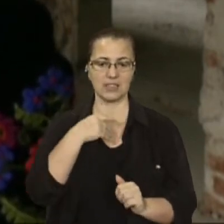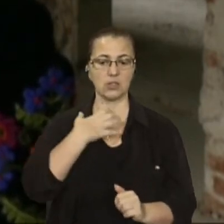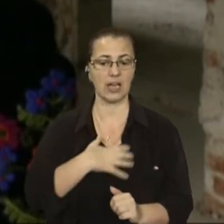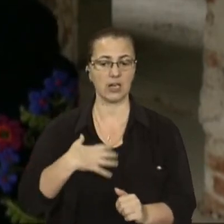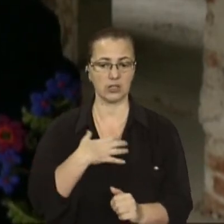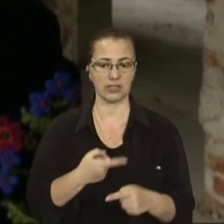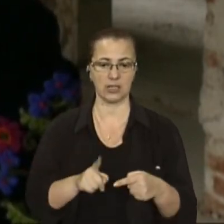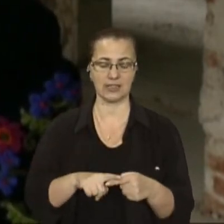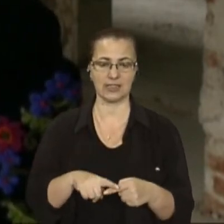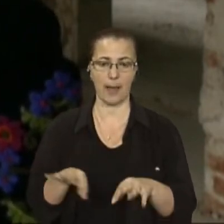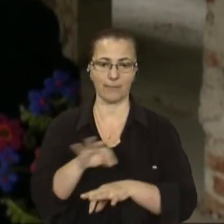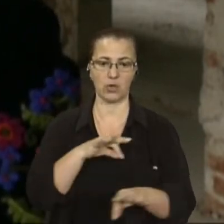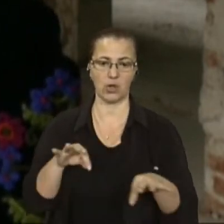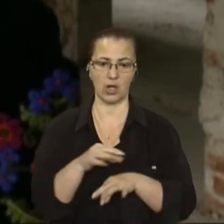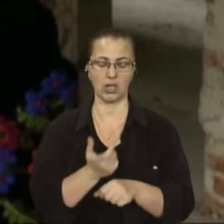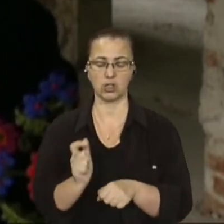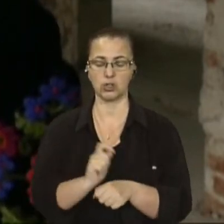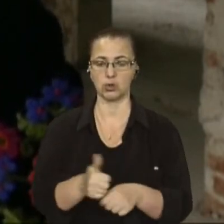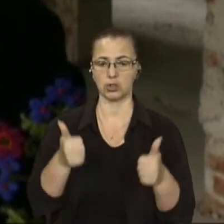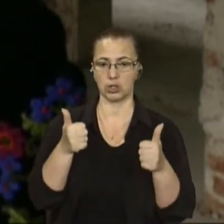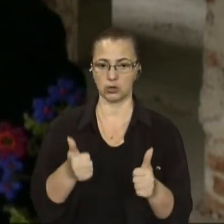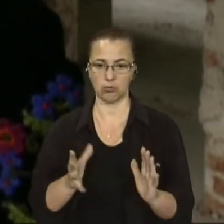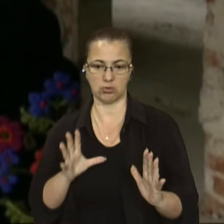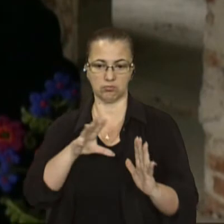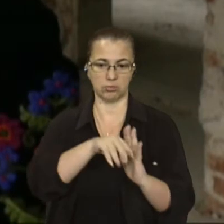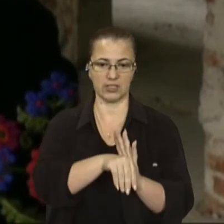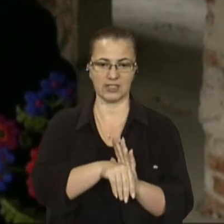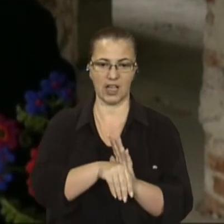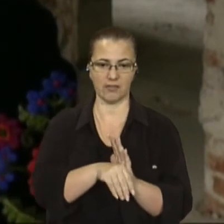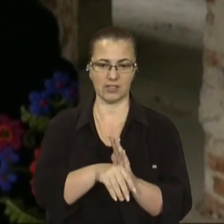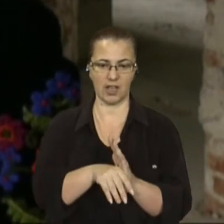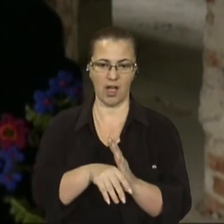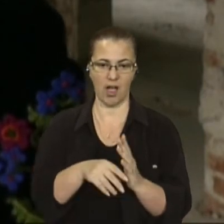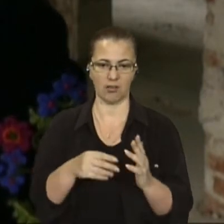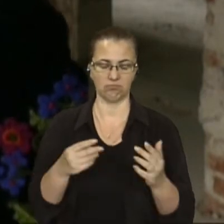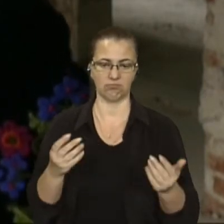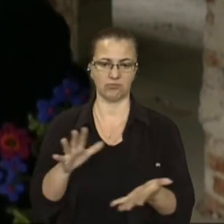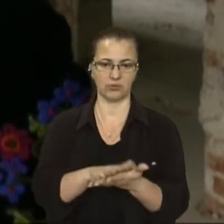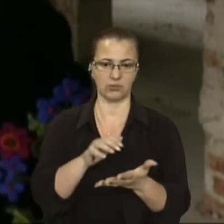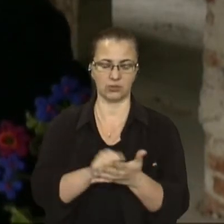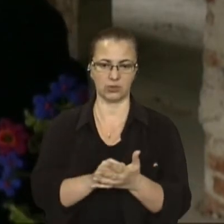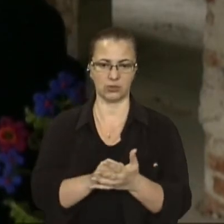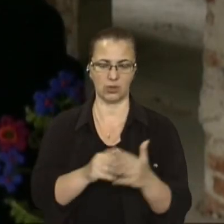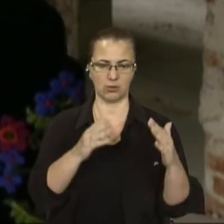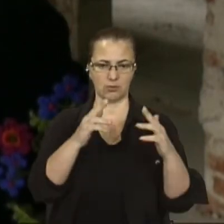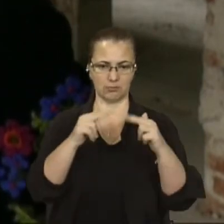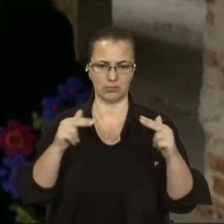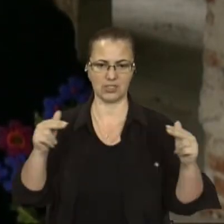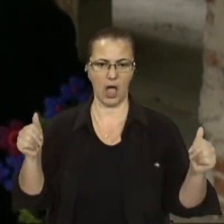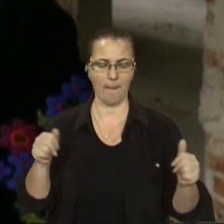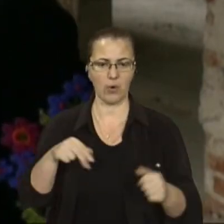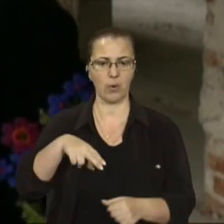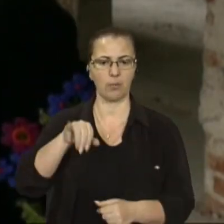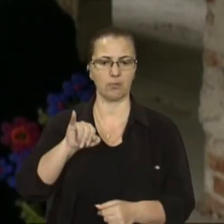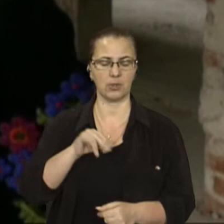проєкт максимально добре вписався в героїни Підгорецького замку. Адже нікому не